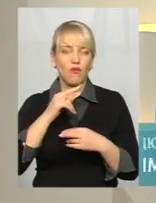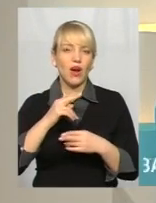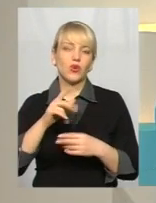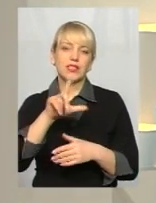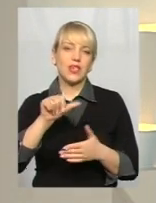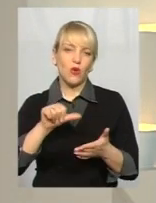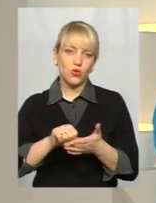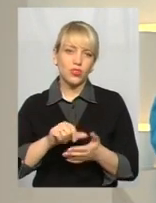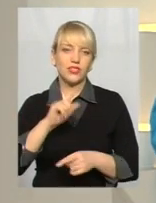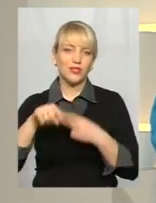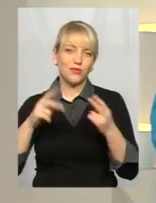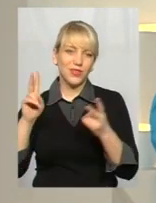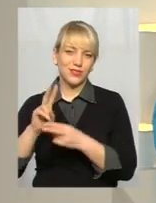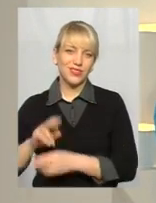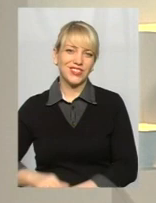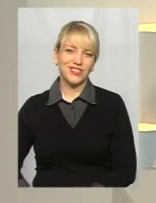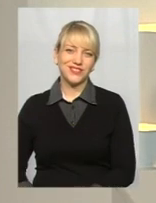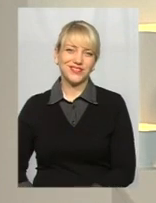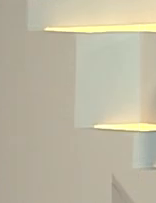за участь. Побачимось уже невдовзі.